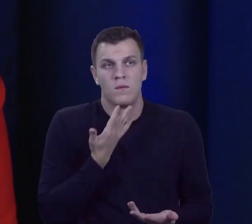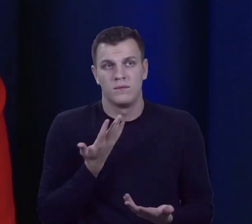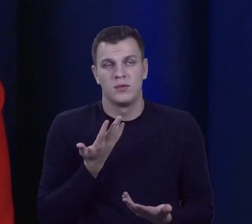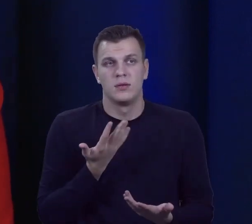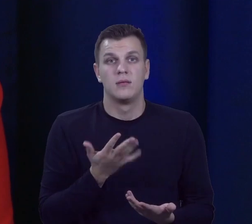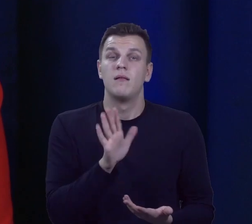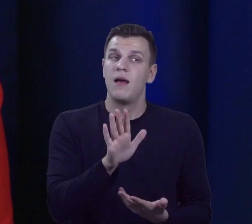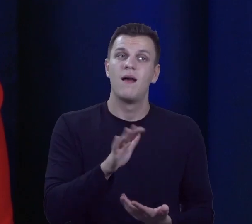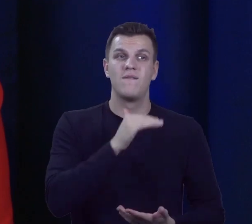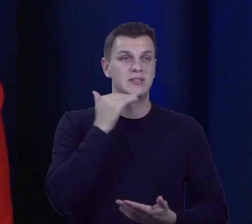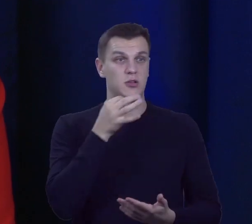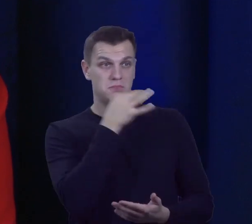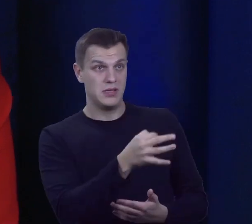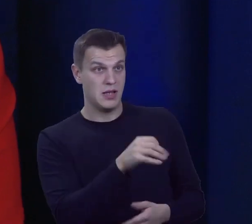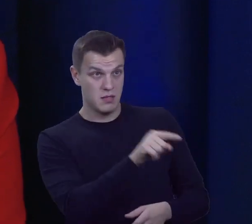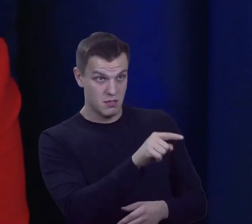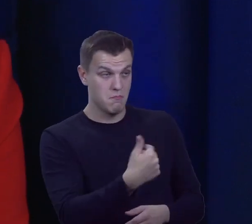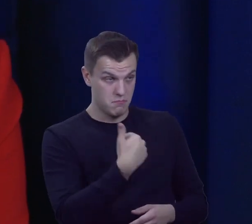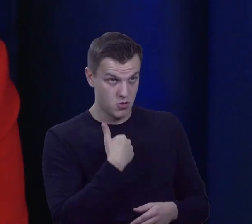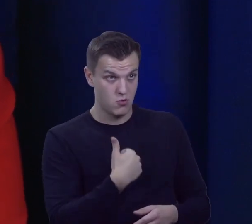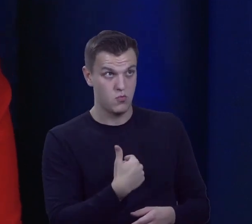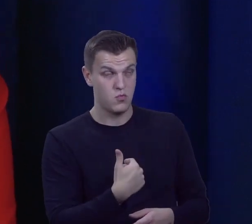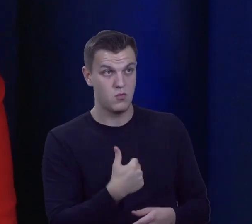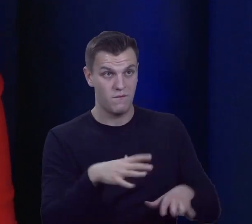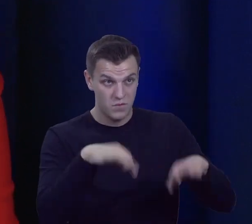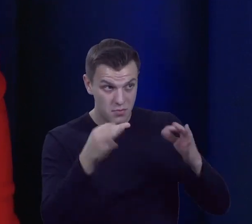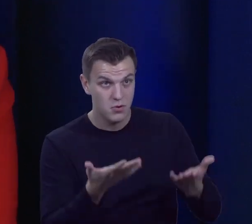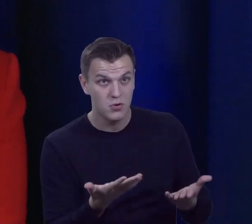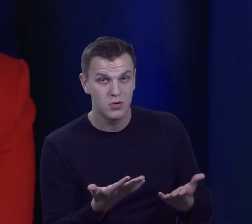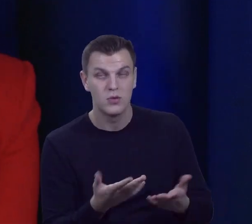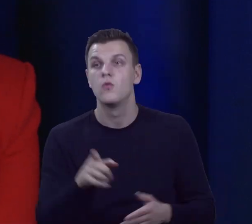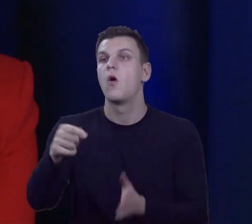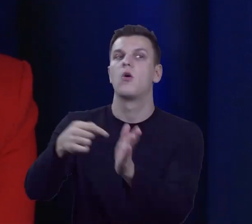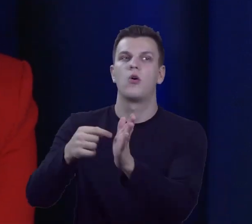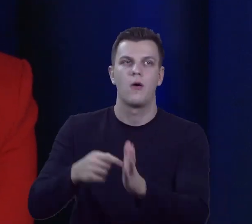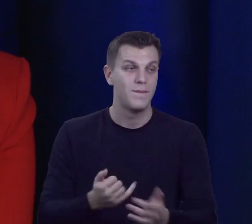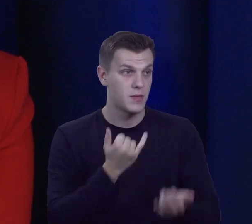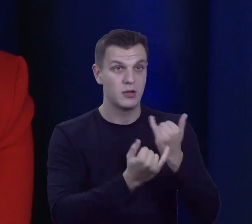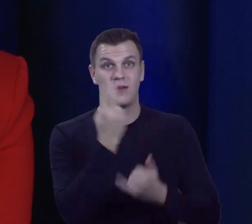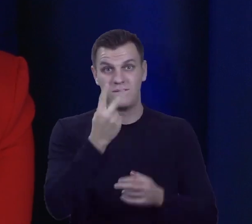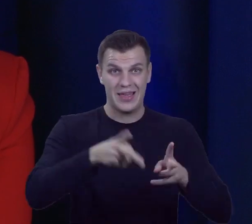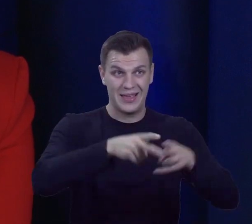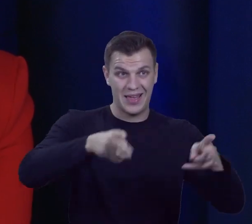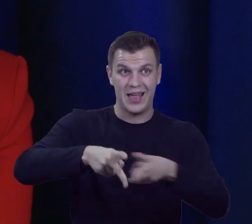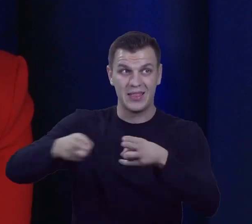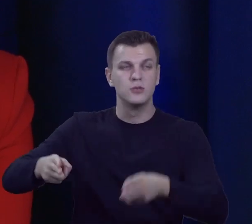Wystarczy zadać takiemu mieszkańcom pytanie, czy byłeś na wyborach. A jeśli ma być dwukadencyjność, to absolutnie powinna dotyczyć wszystkich,